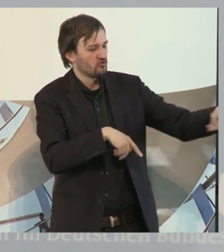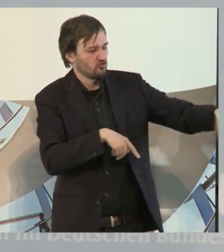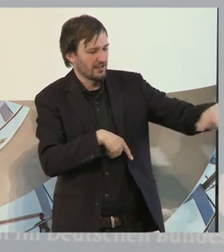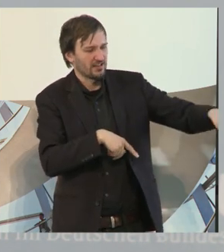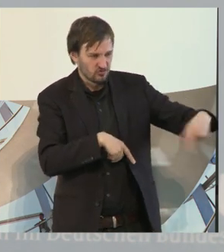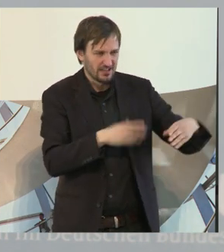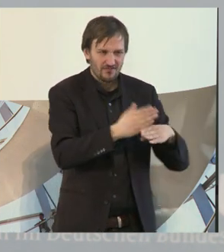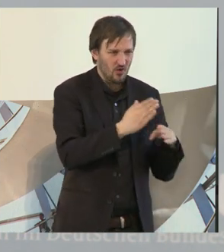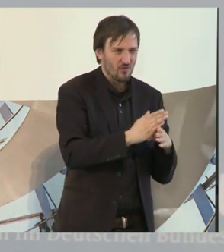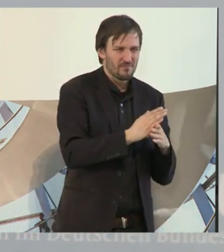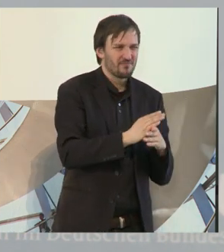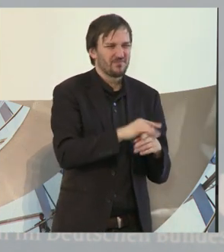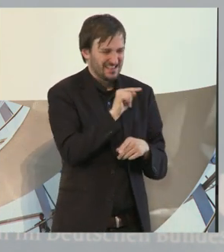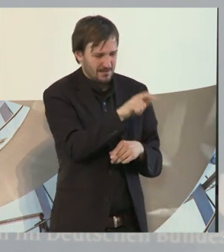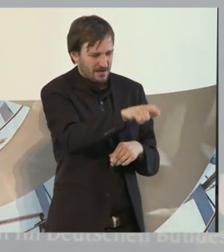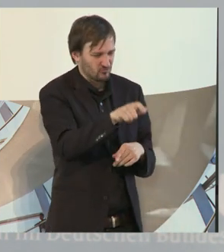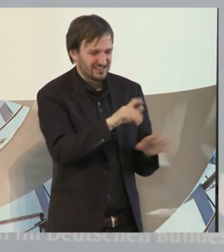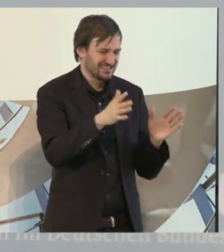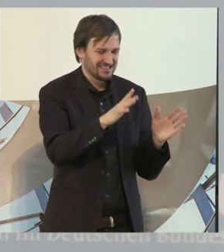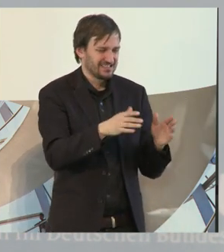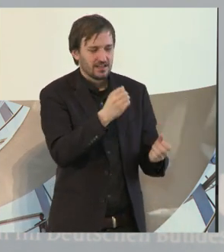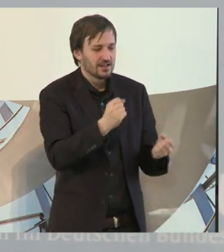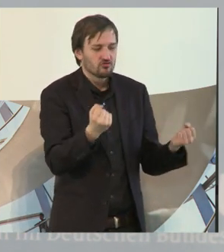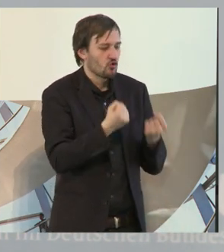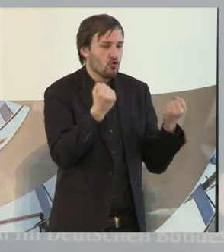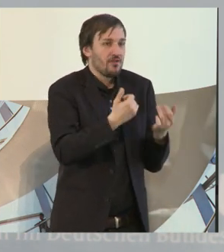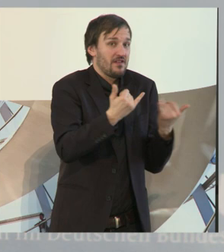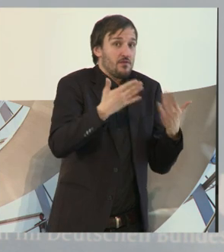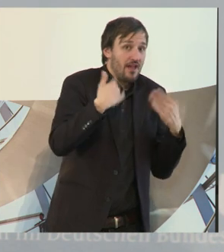das waren nämlich nicht ganz so beliebte Leute dort, muss man auch mal sagen.